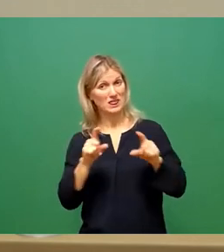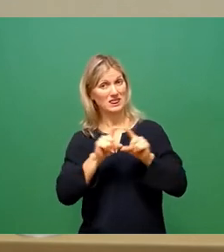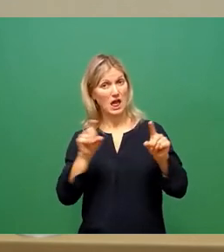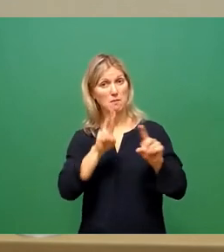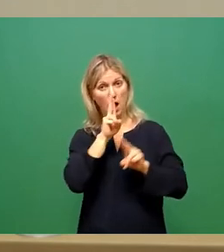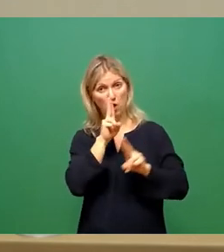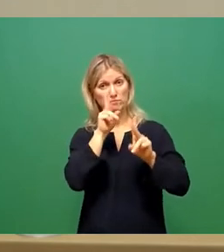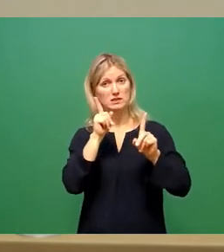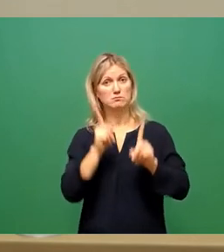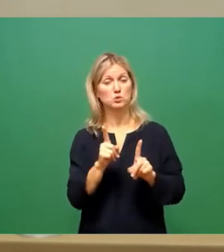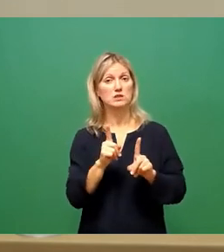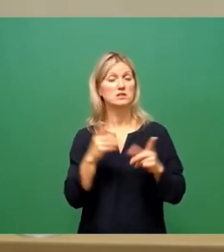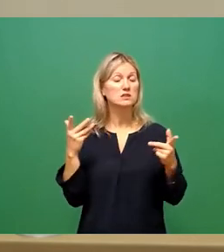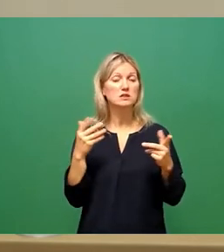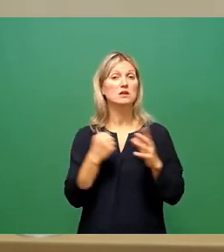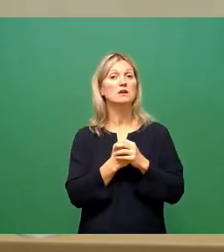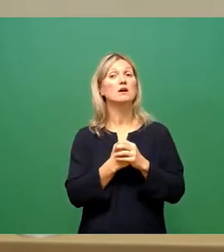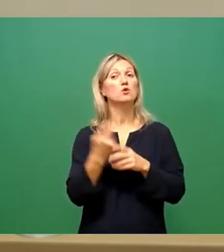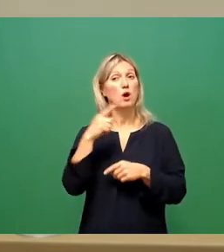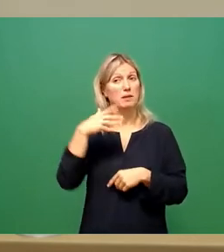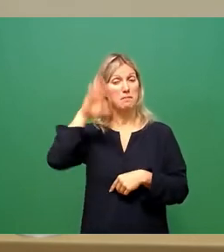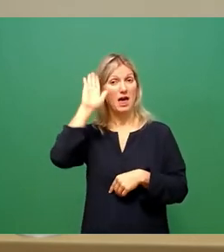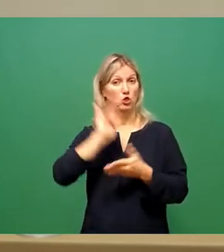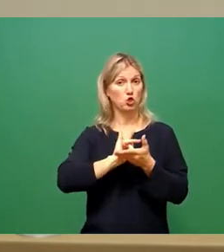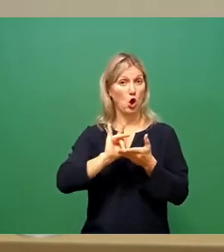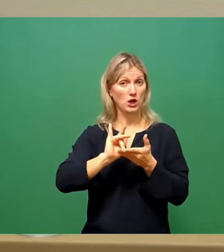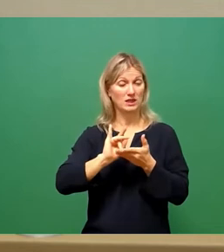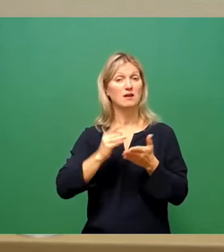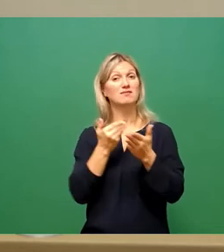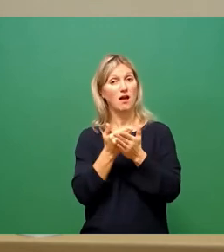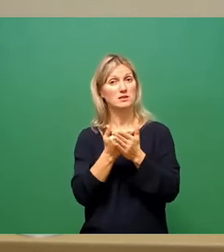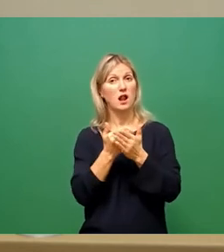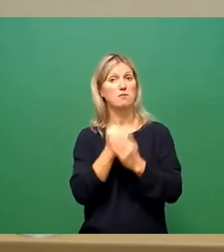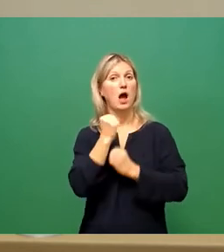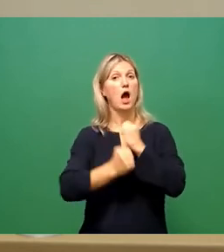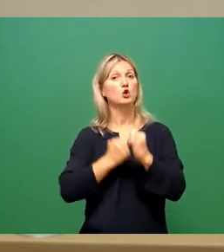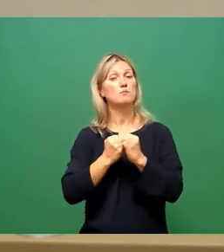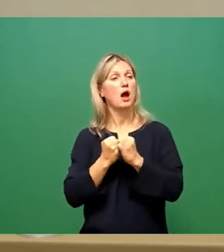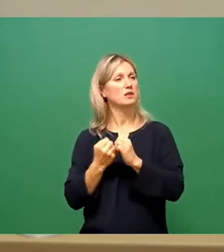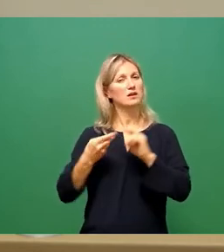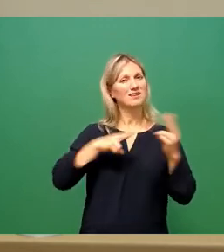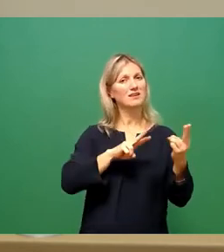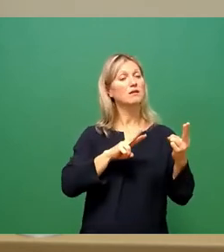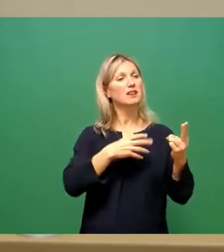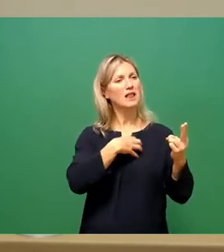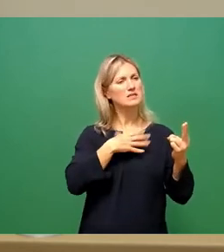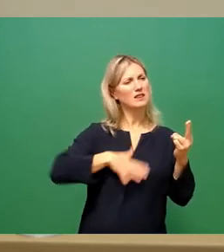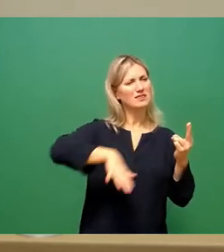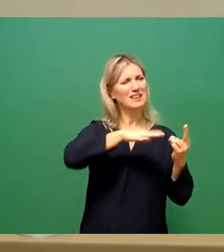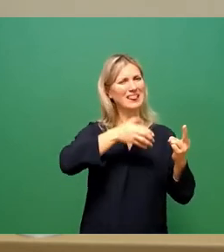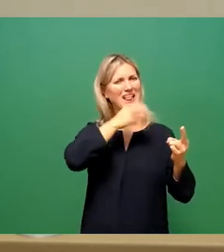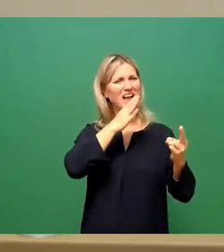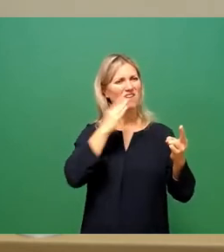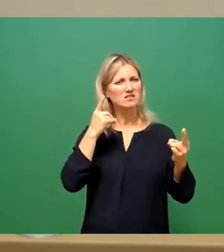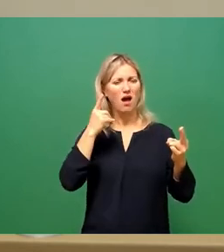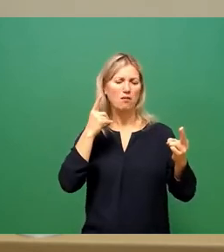von der zunehmenden Trockenheit keinen direkten Rückschluss auf die Trinkwasserversorgung im Dresdener Raum ziehen kann. Dies lässt sich